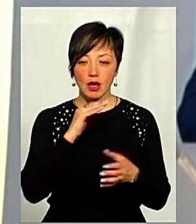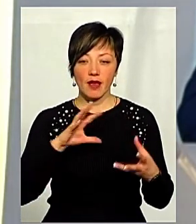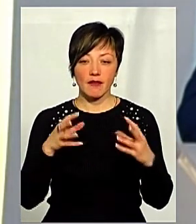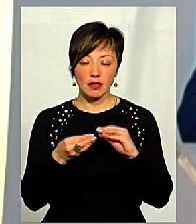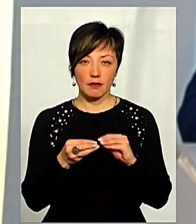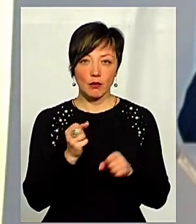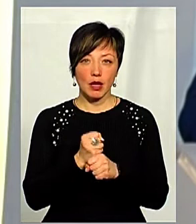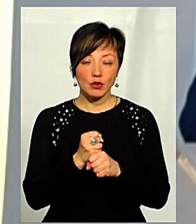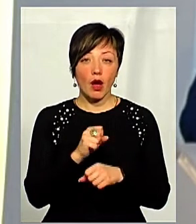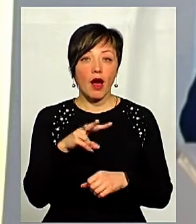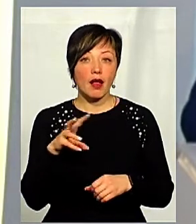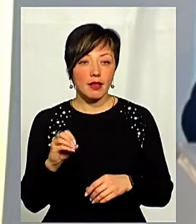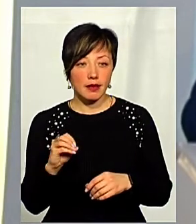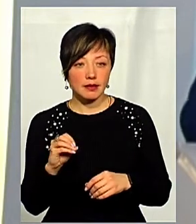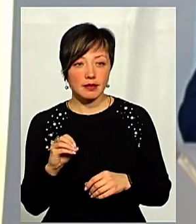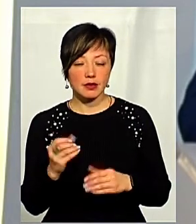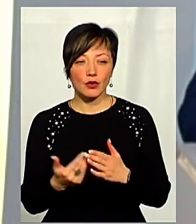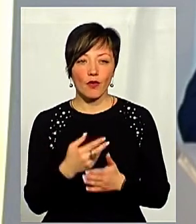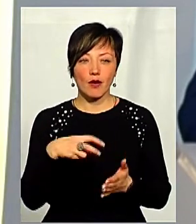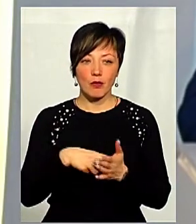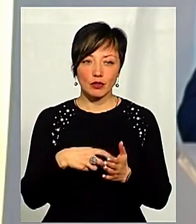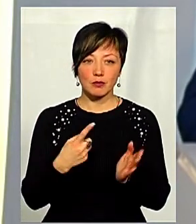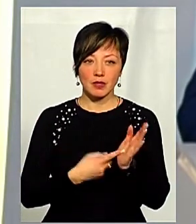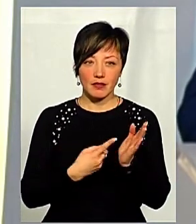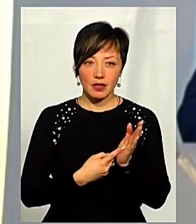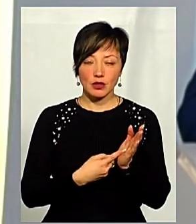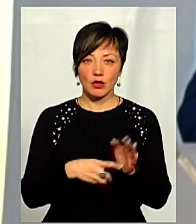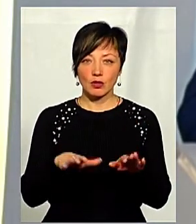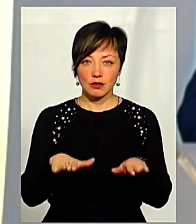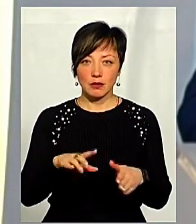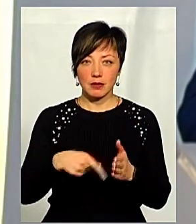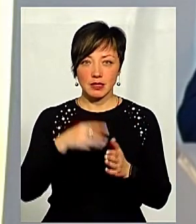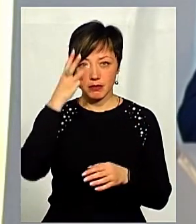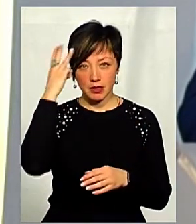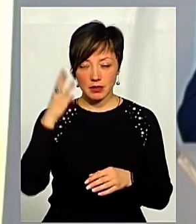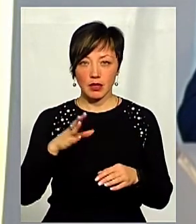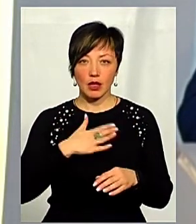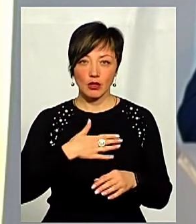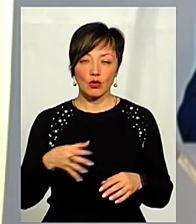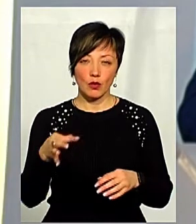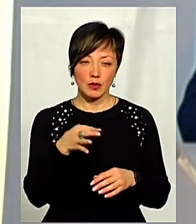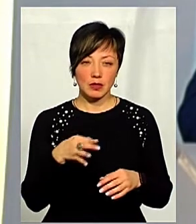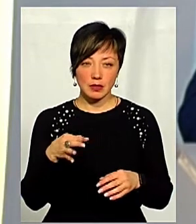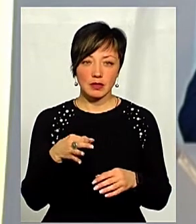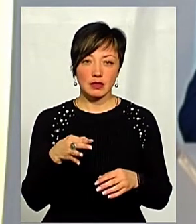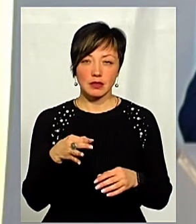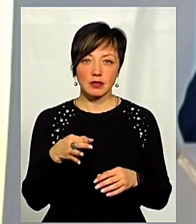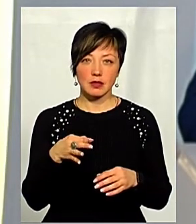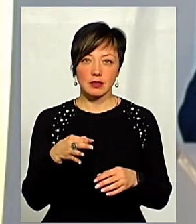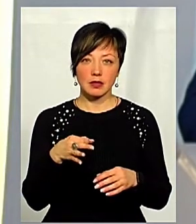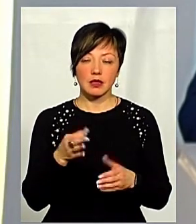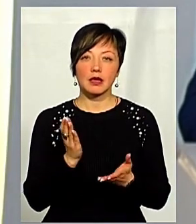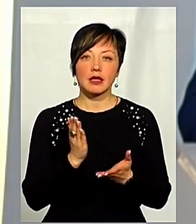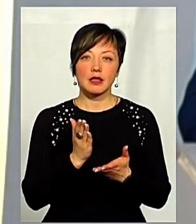ефективно працює, але саме нова пошта підтверджується, розташування міста Хмельницького, розташування нашої області, воно є достатньо ефективним